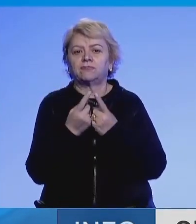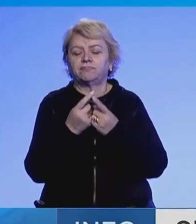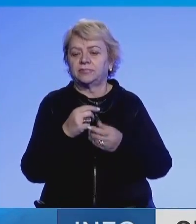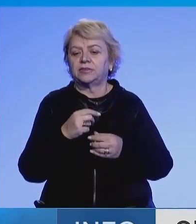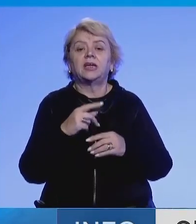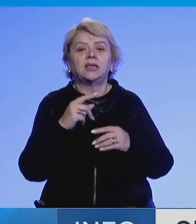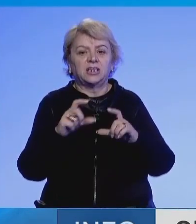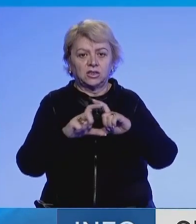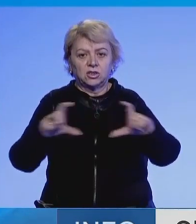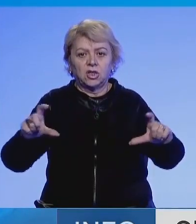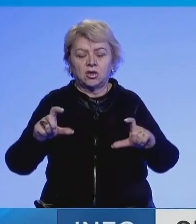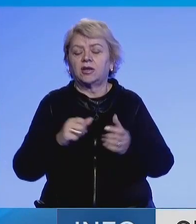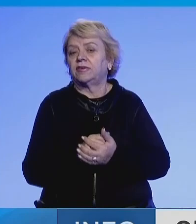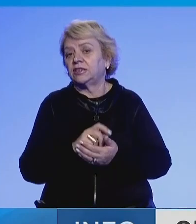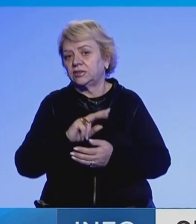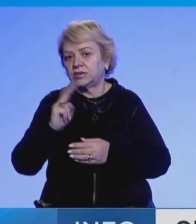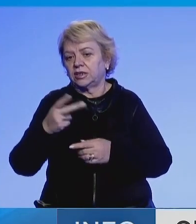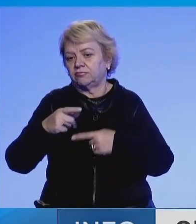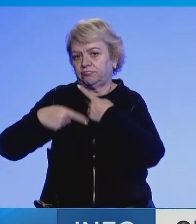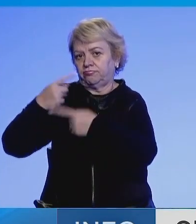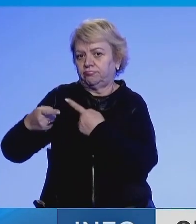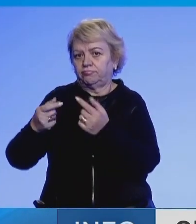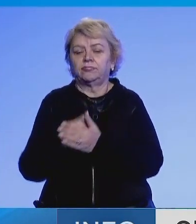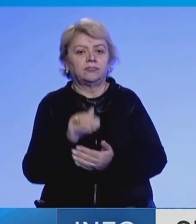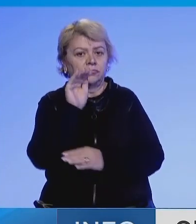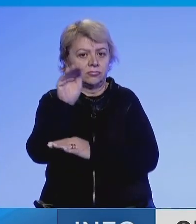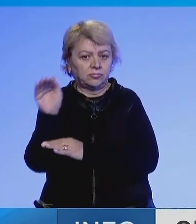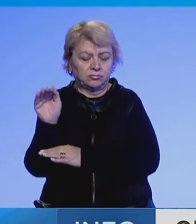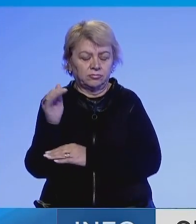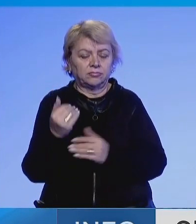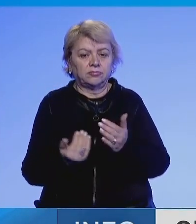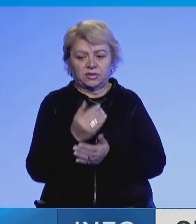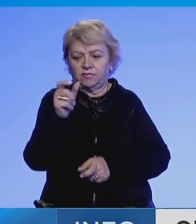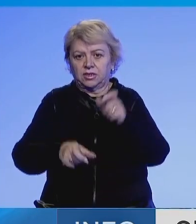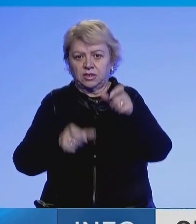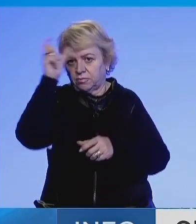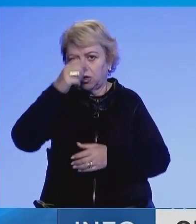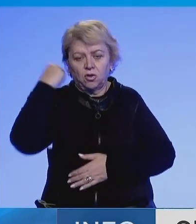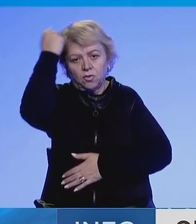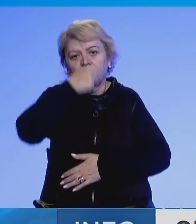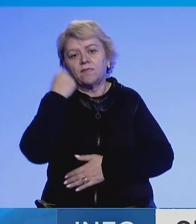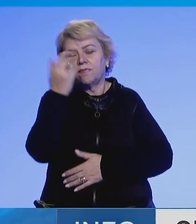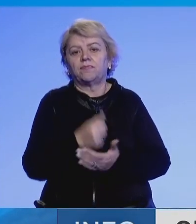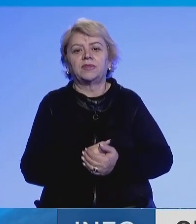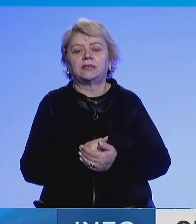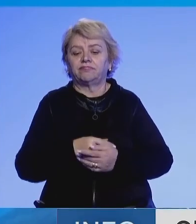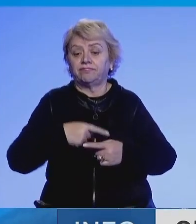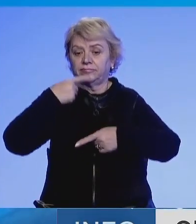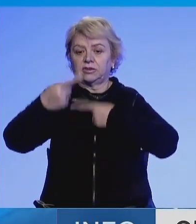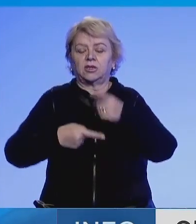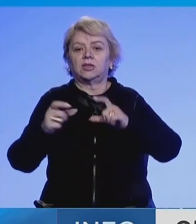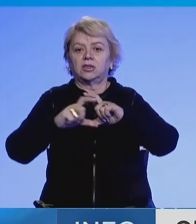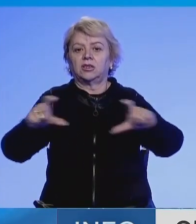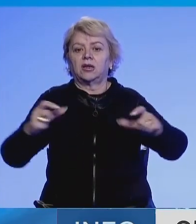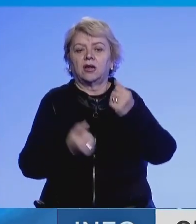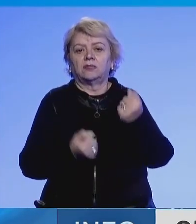e targave ilegale në ato legale rë kësë. A ju bëndëthirje së reshë qytetarve serbët Kosovës që t'i konvertojnë targat duke